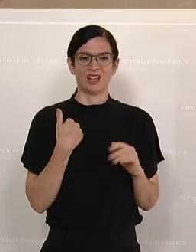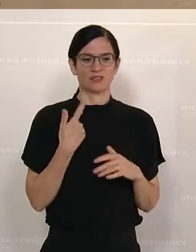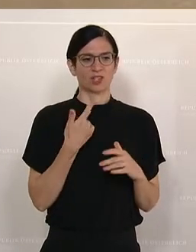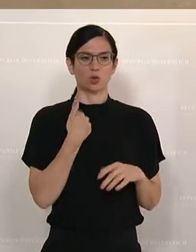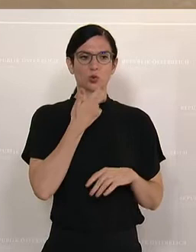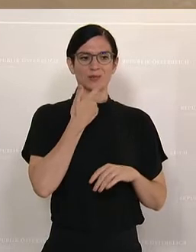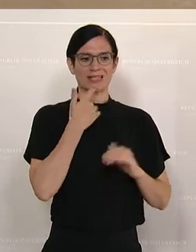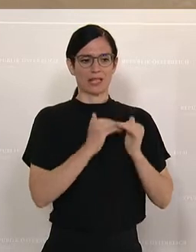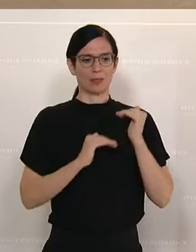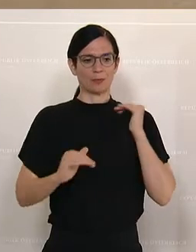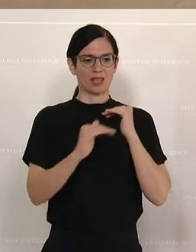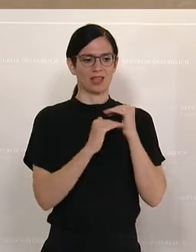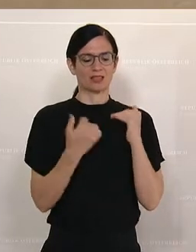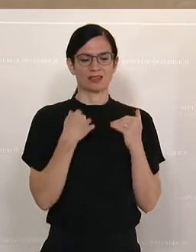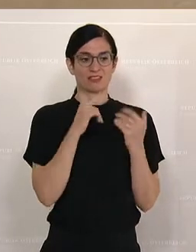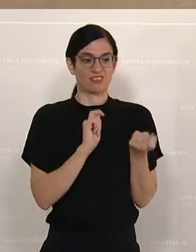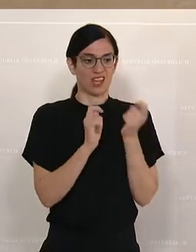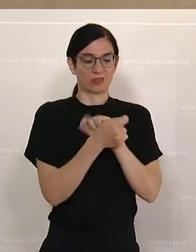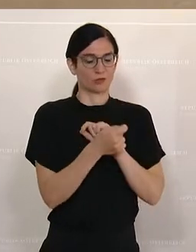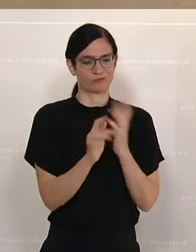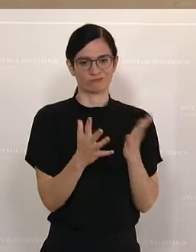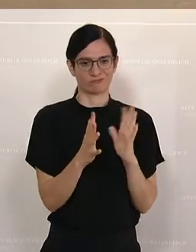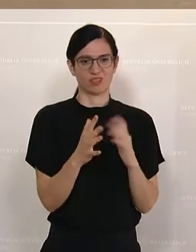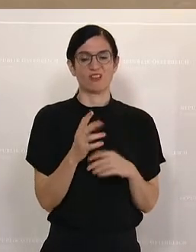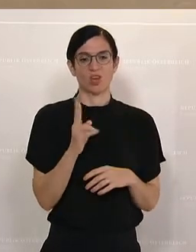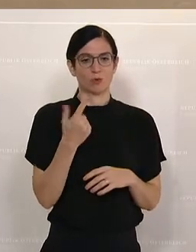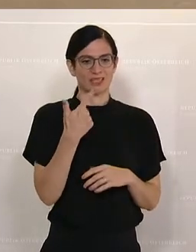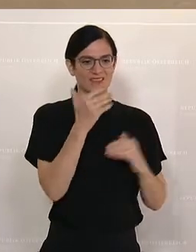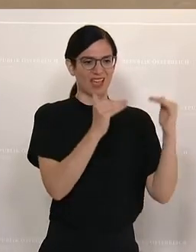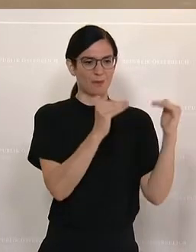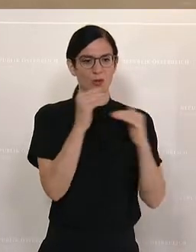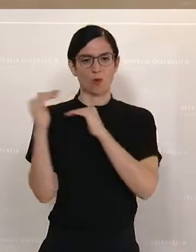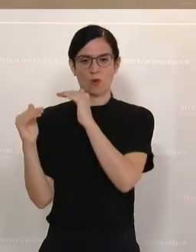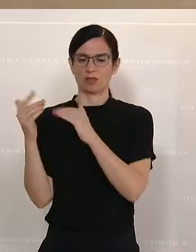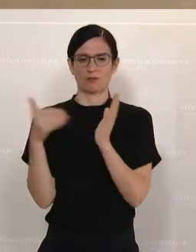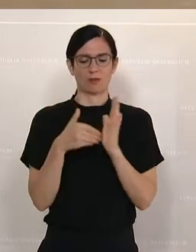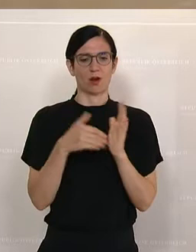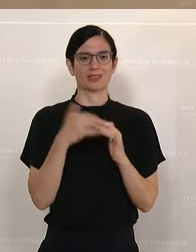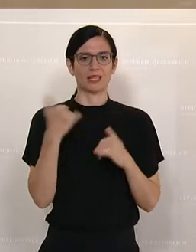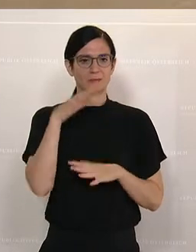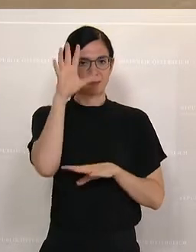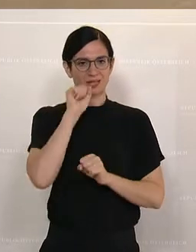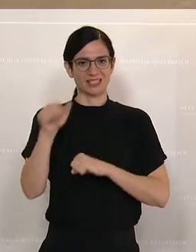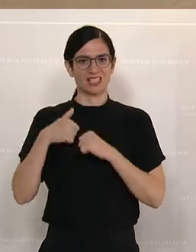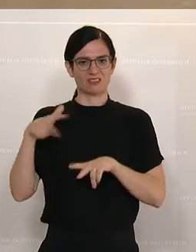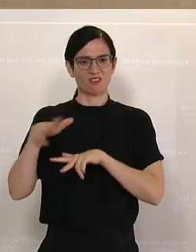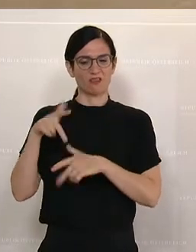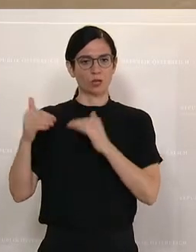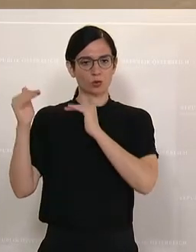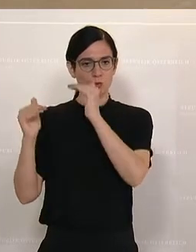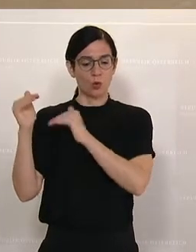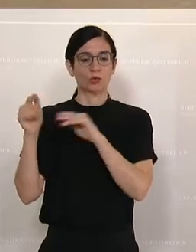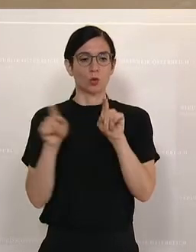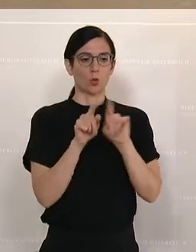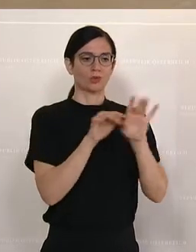Aufteilung auf zwei Behörden bleibt. Für eine Rot-Weiß-Rot-Karte muss ich immer zur Bezirksverwaltungsbehörde und